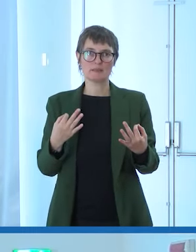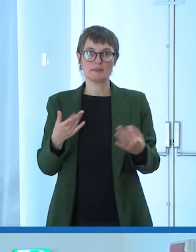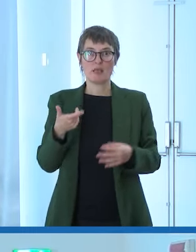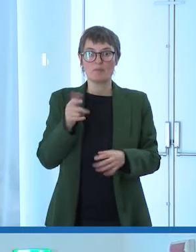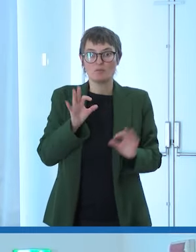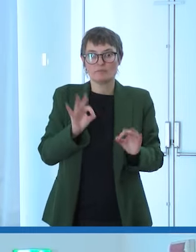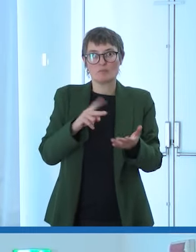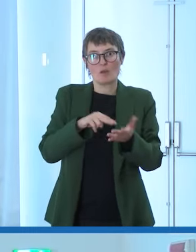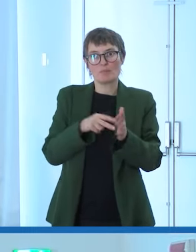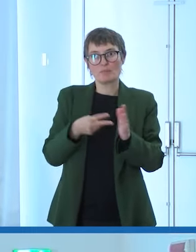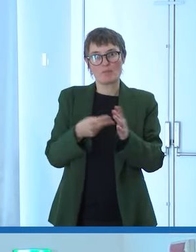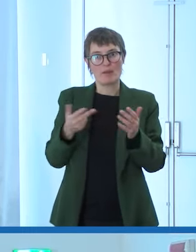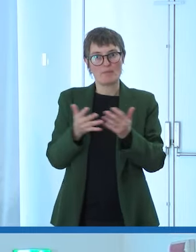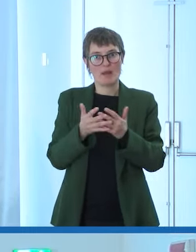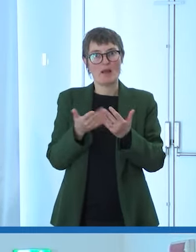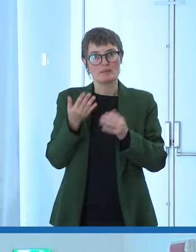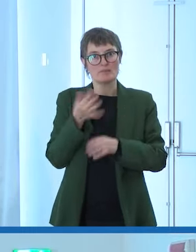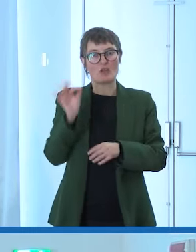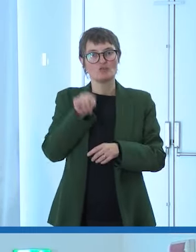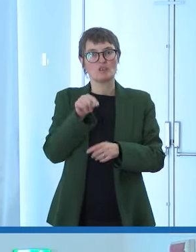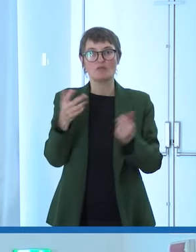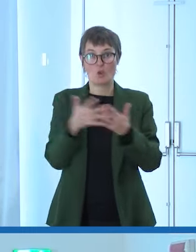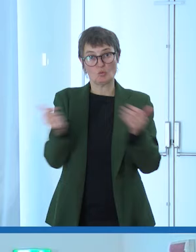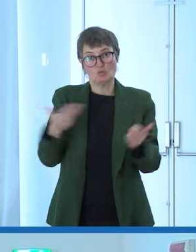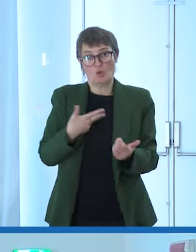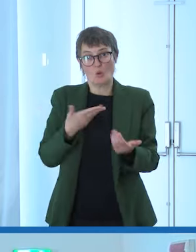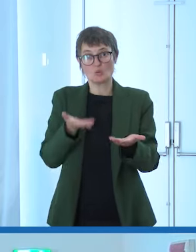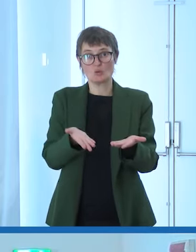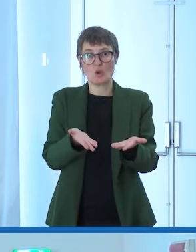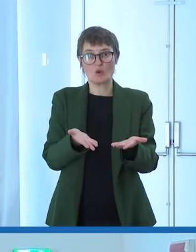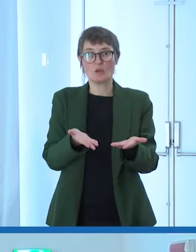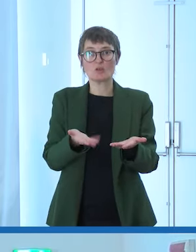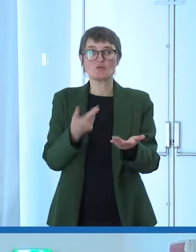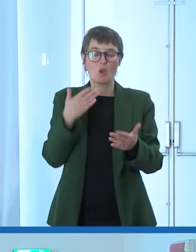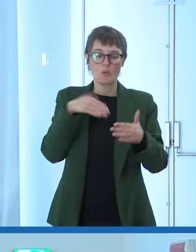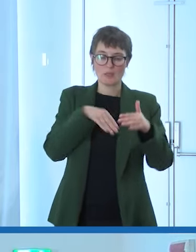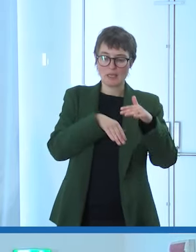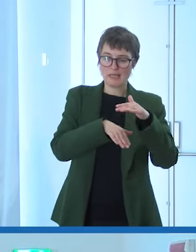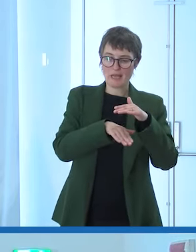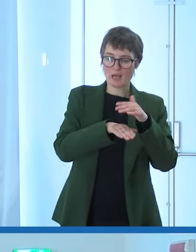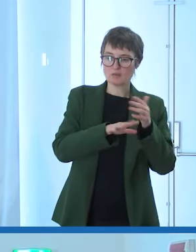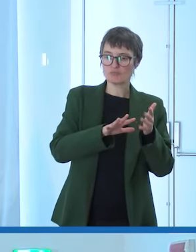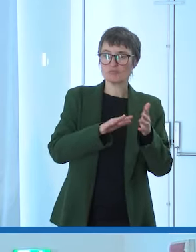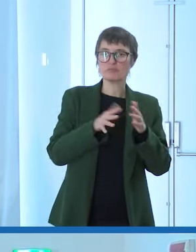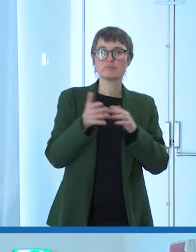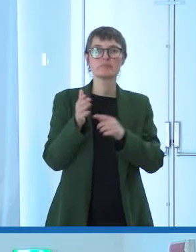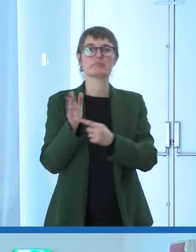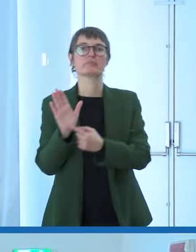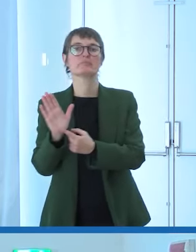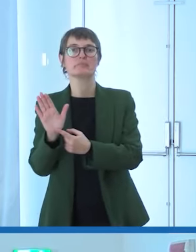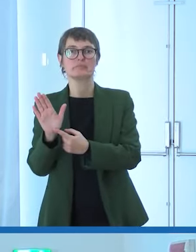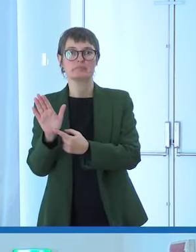specifico una soluzione c'è quindi da nascondermi a esibirmi questa seconda fase e e